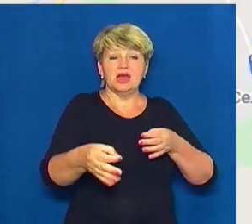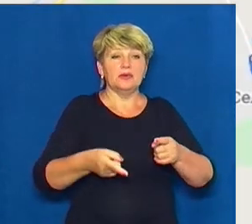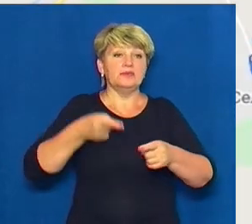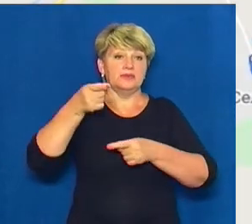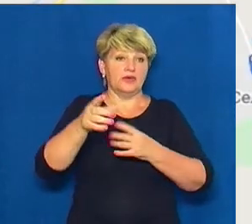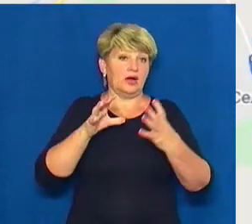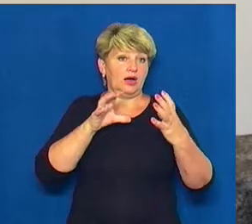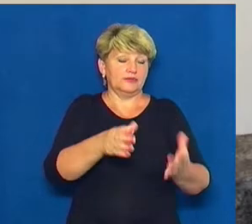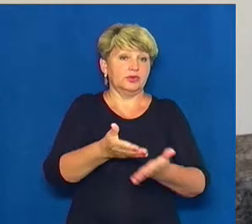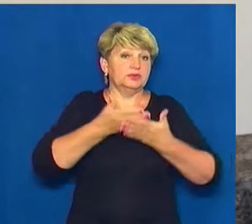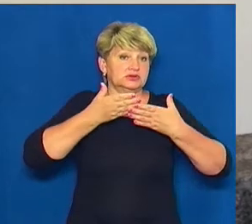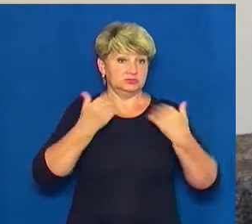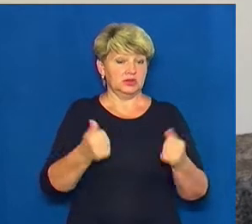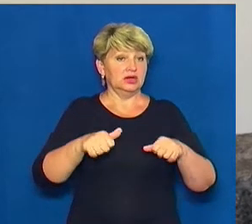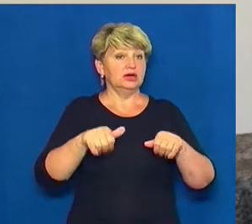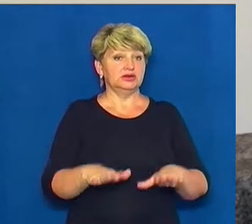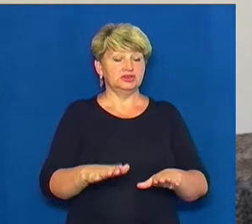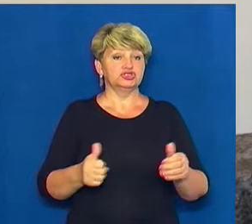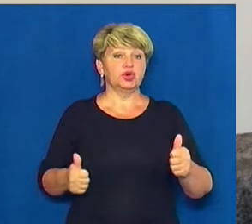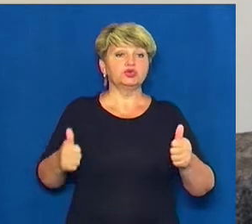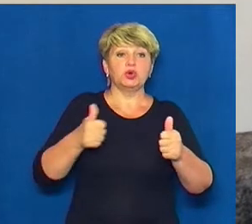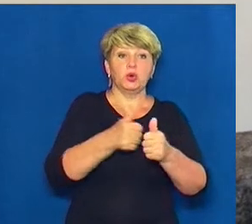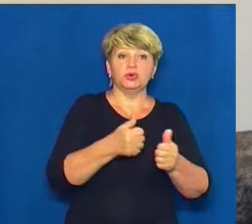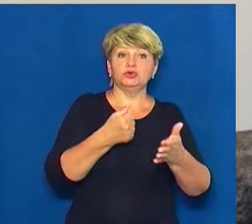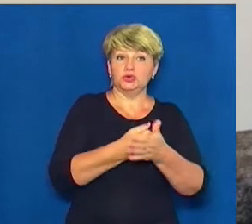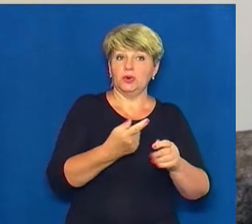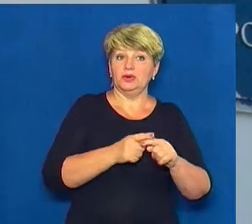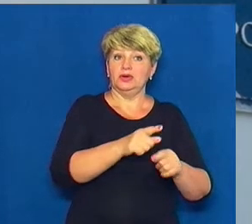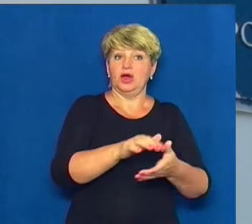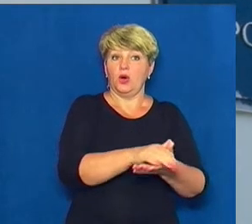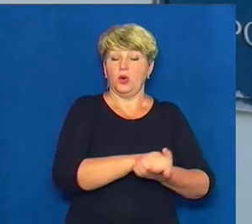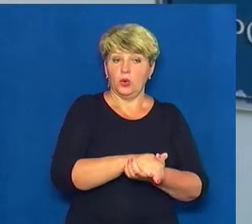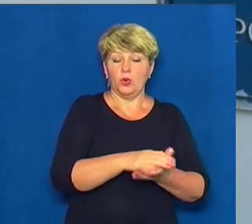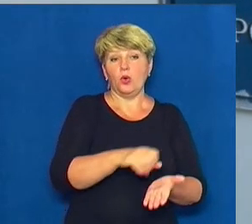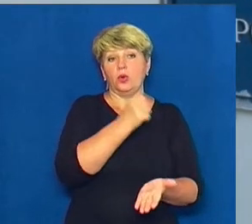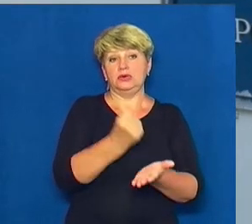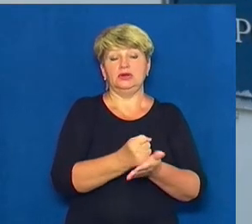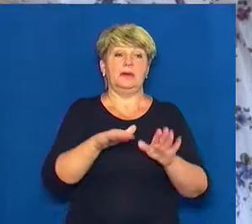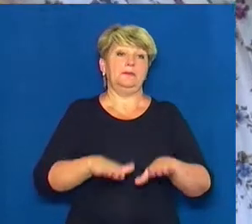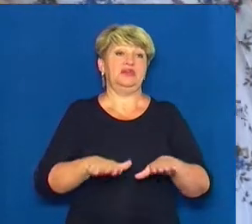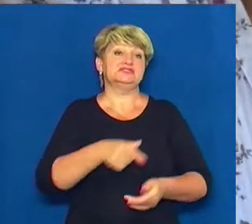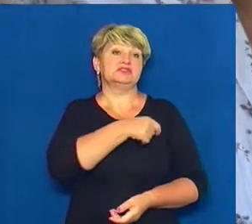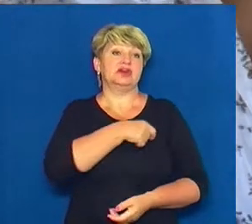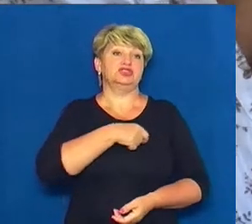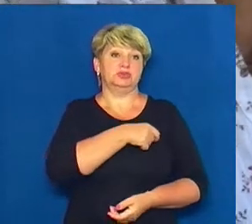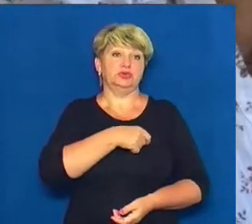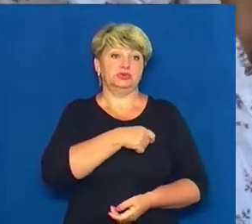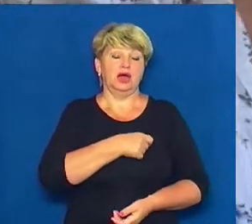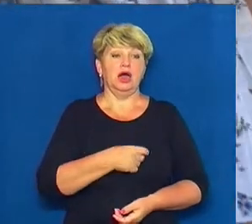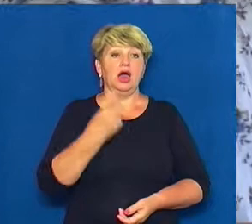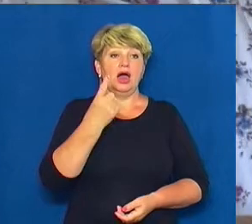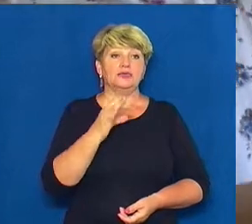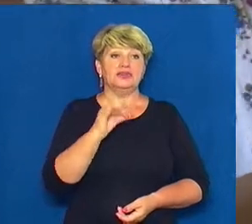автобуси, додає жінка. Рішення доєднатися саме до цієї громади ухвалили місцеві депутати. Одна з них, Катерина Осадча,